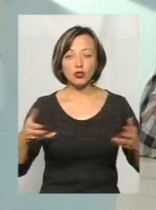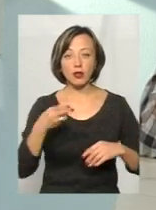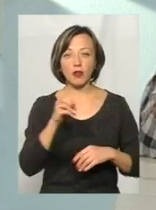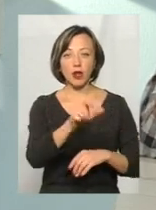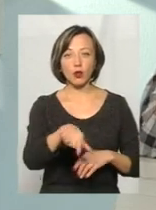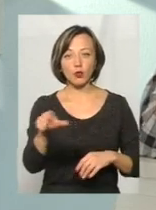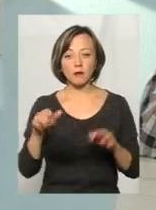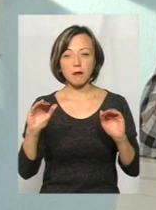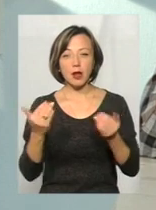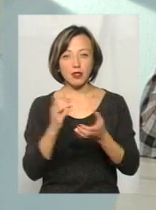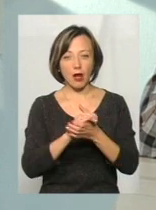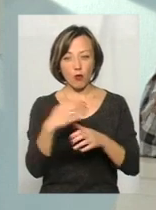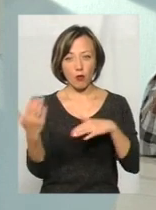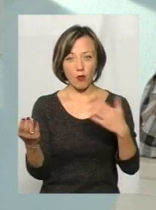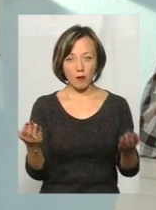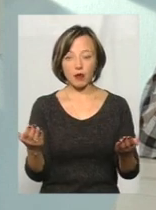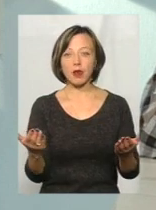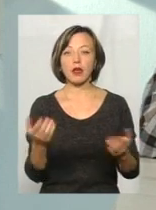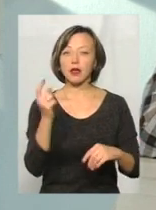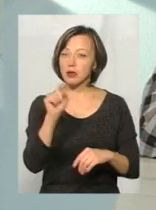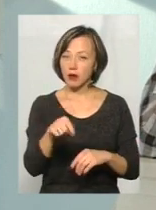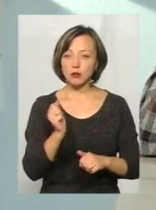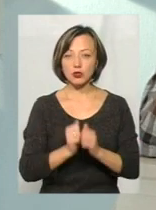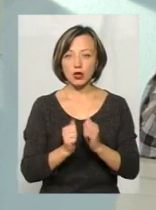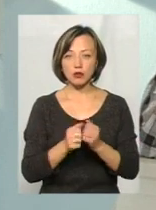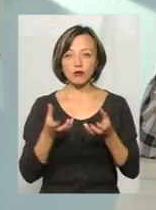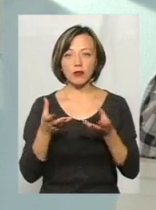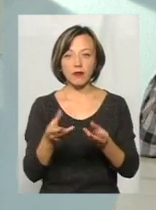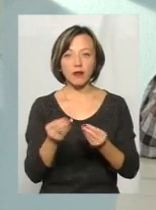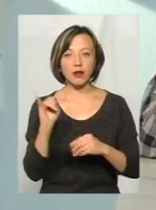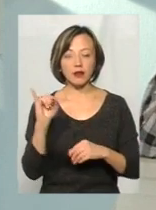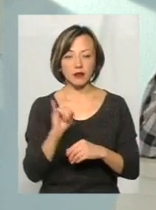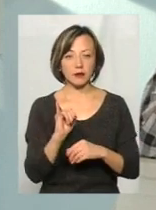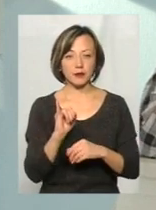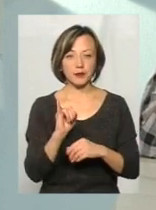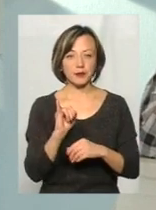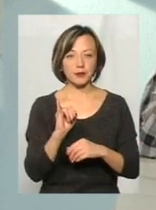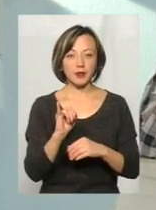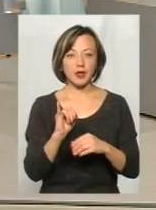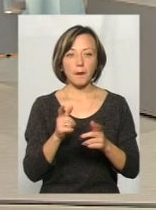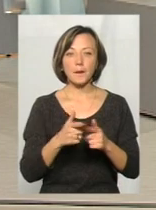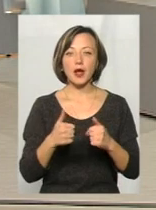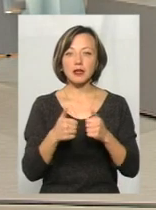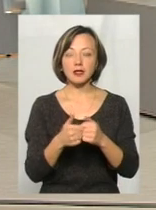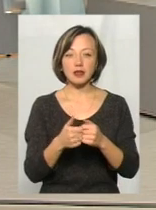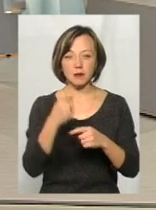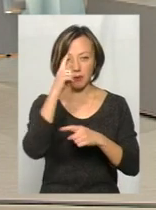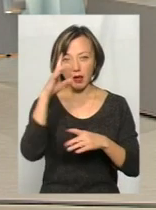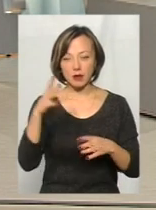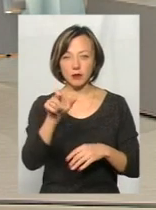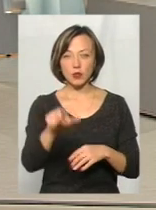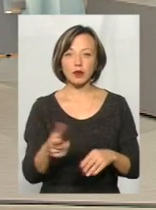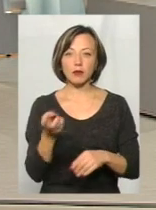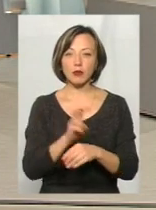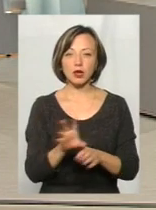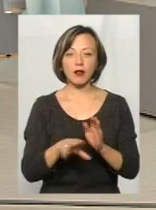менш знають один одного, там вже часто впливає і партійні бренди, тому що людина, приходячи